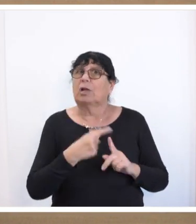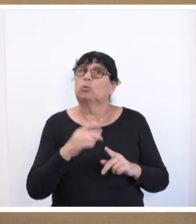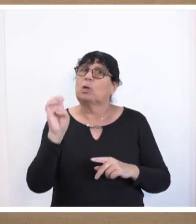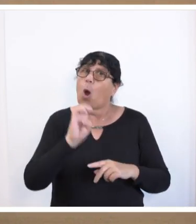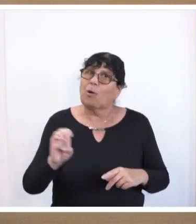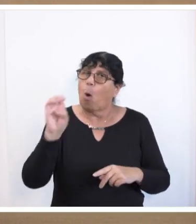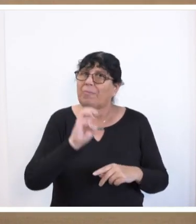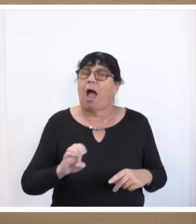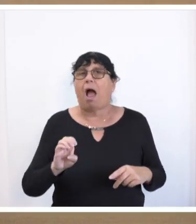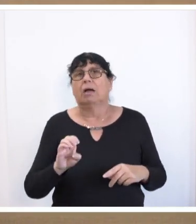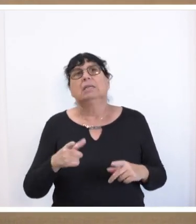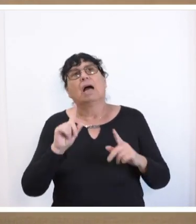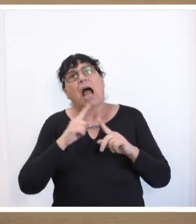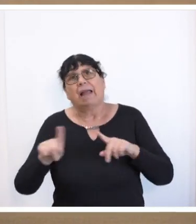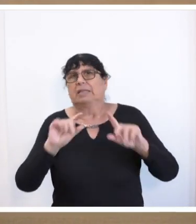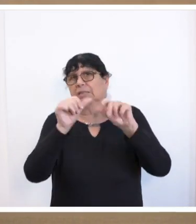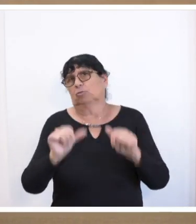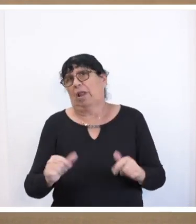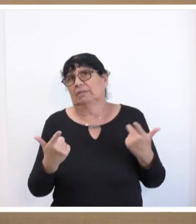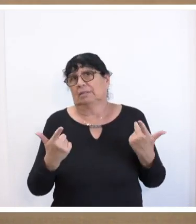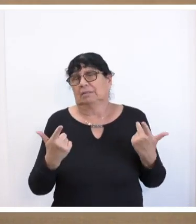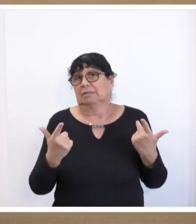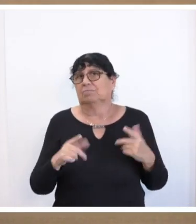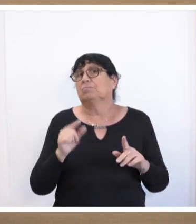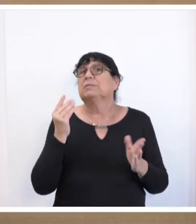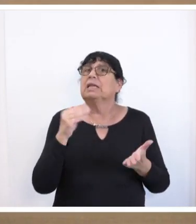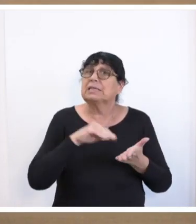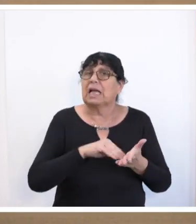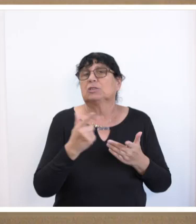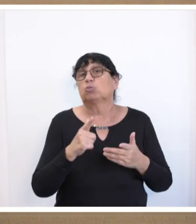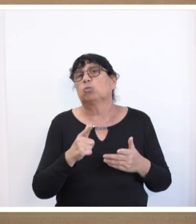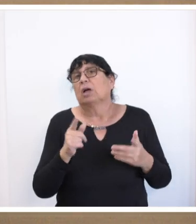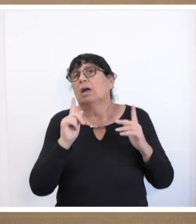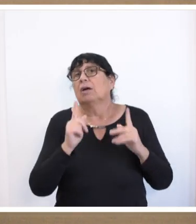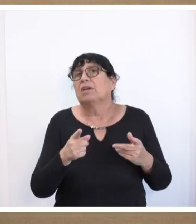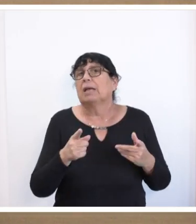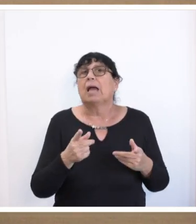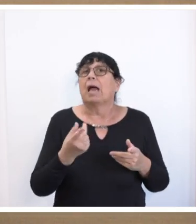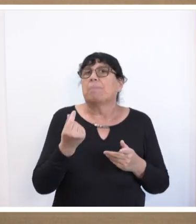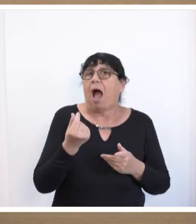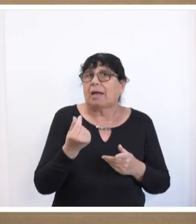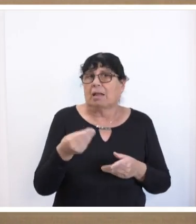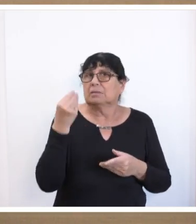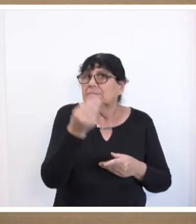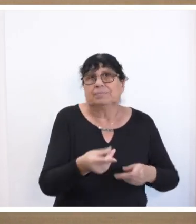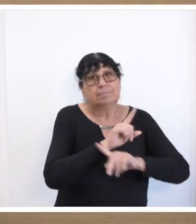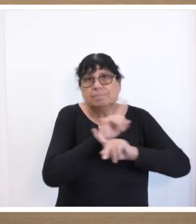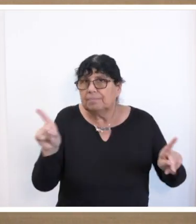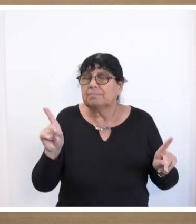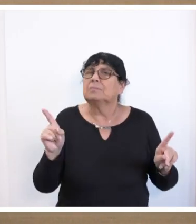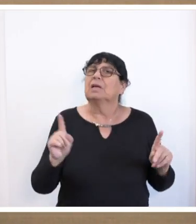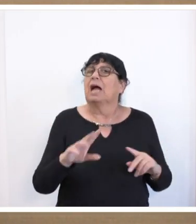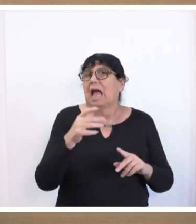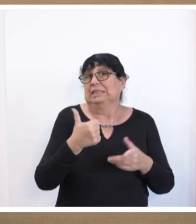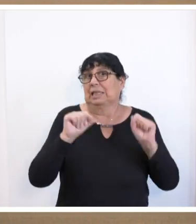unlukrativ wie möglich zu gestalten. Dazu zählt das Abschneiden von jeglichem Bargeld, was im Übrigen auch die einzige